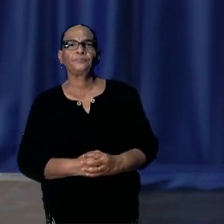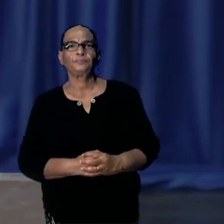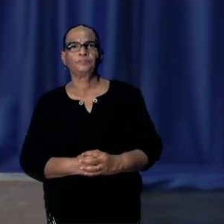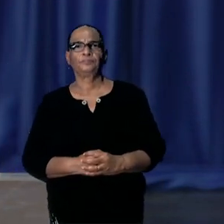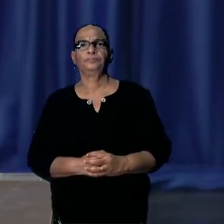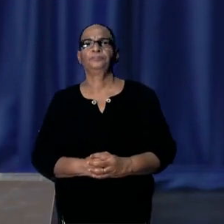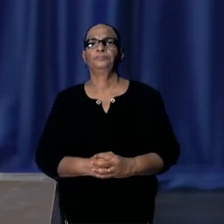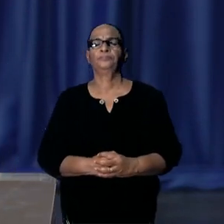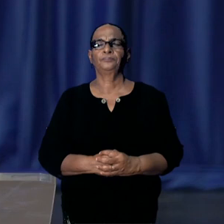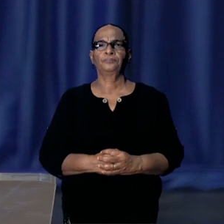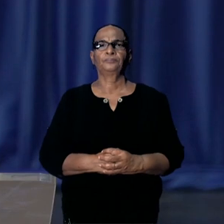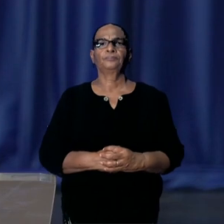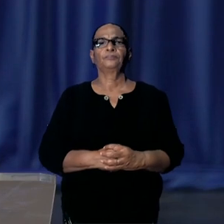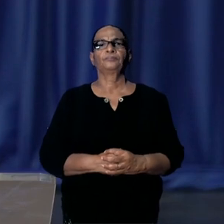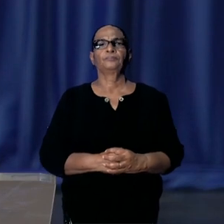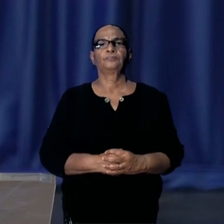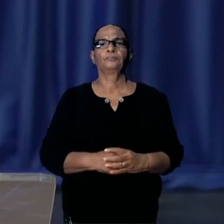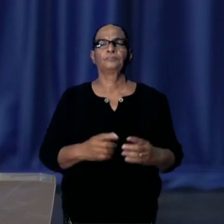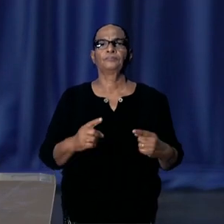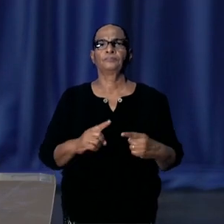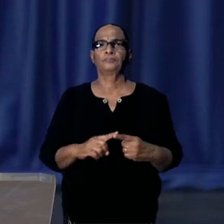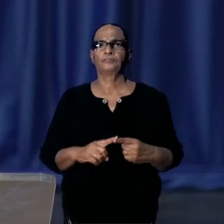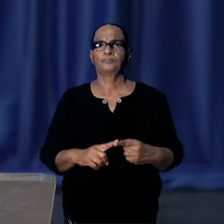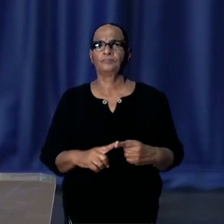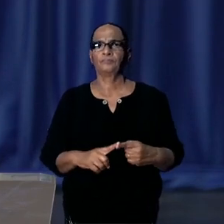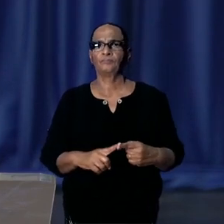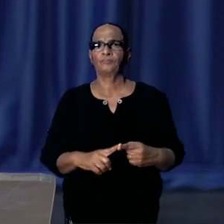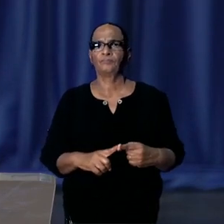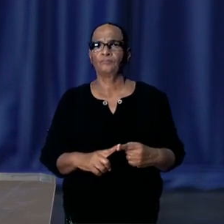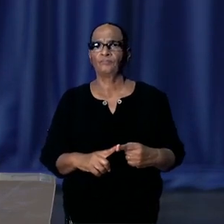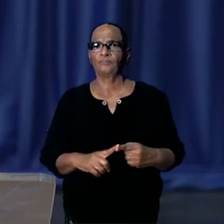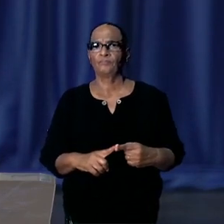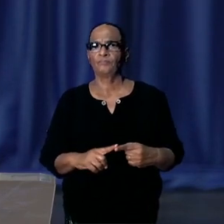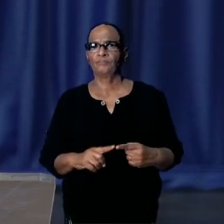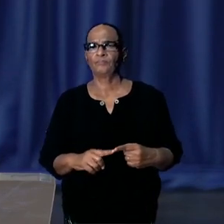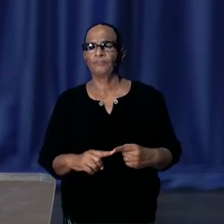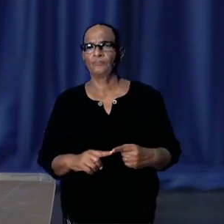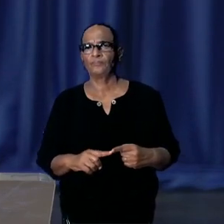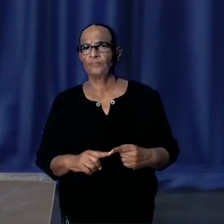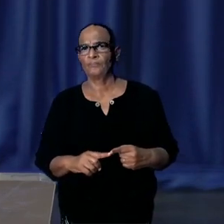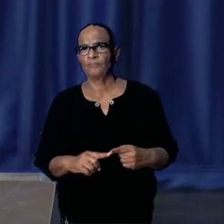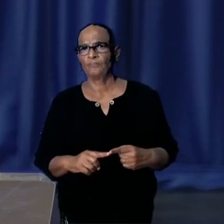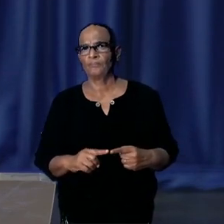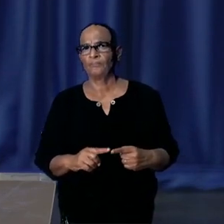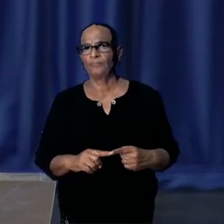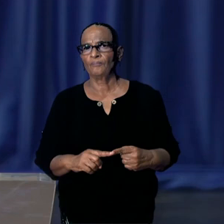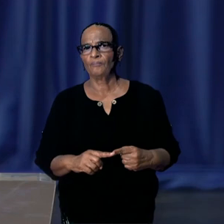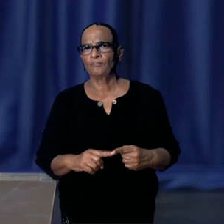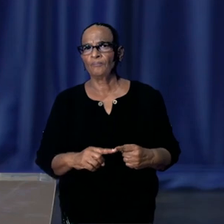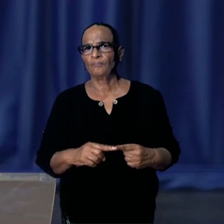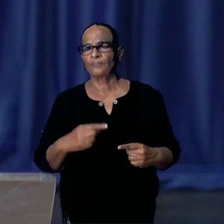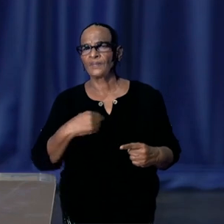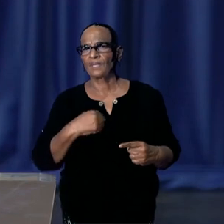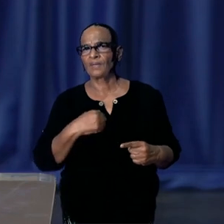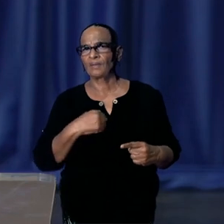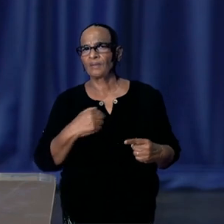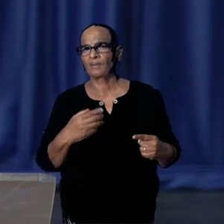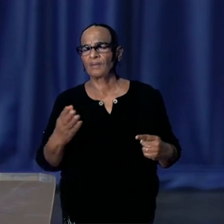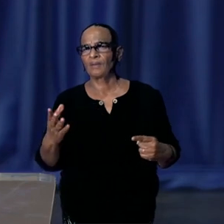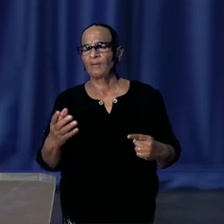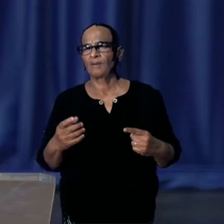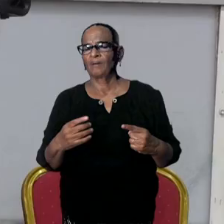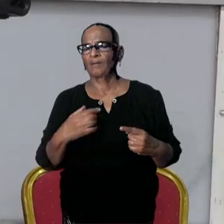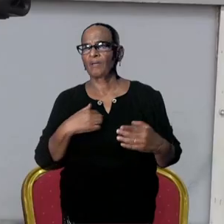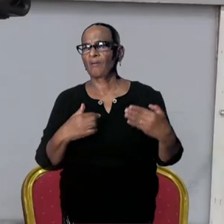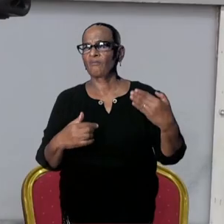Goeiedag. Ik hoop niet dat dit allemaal ten koste gaat van onze vragen. Ik heb alvast een vraag met betrekking tot